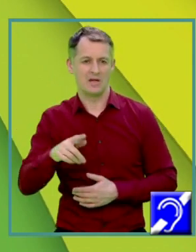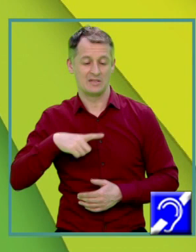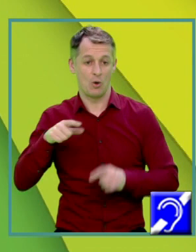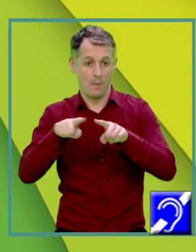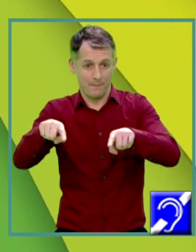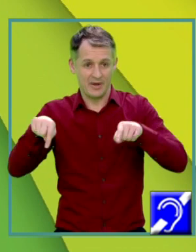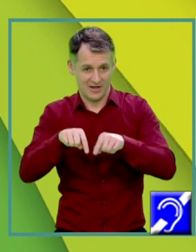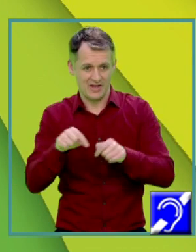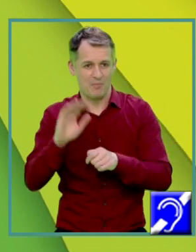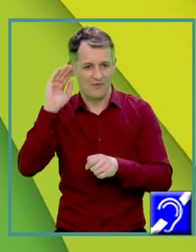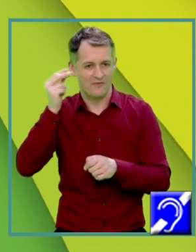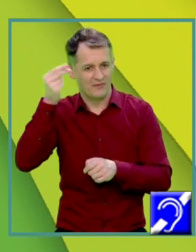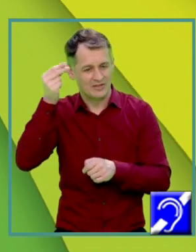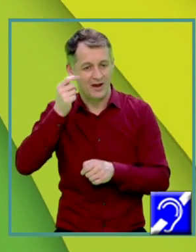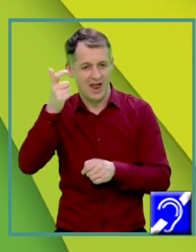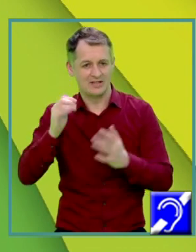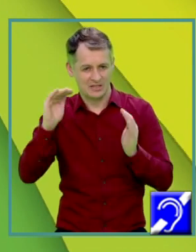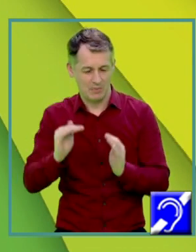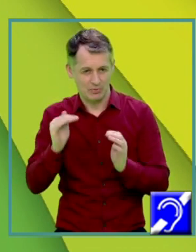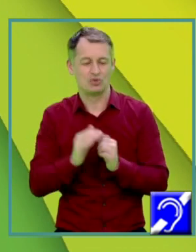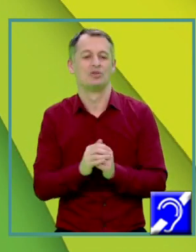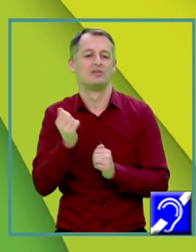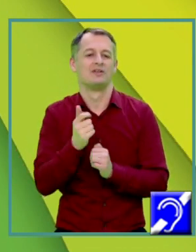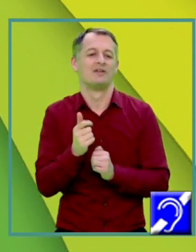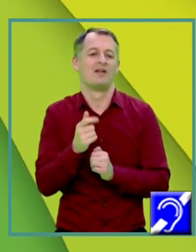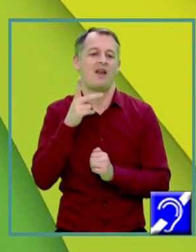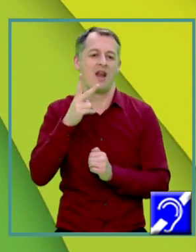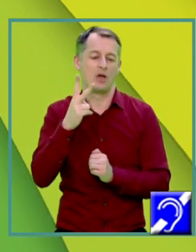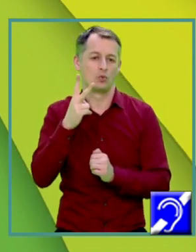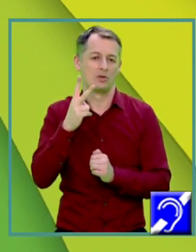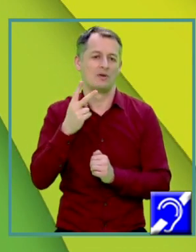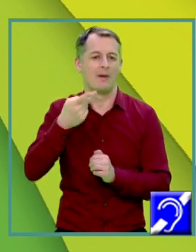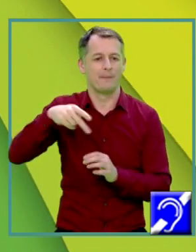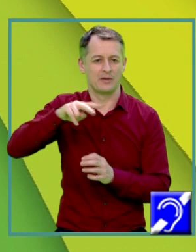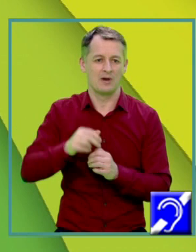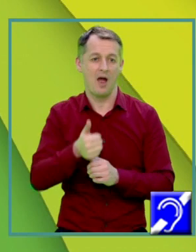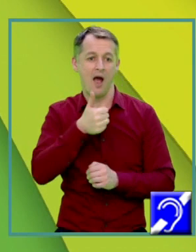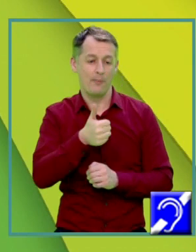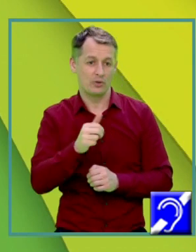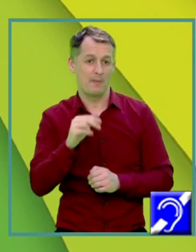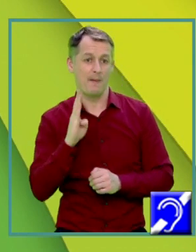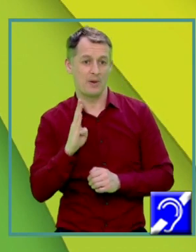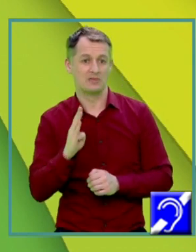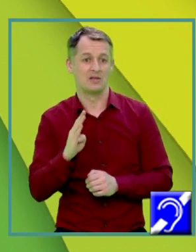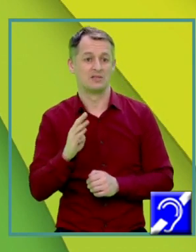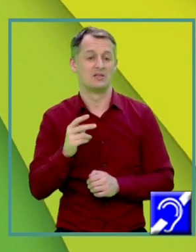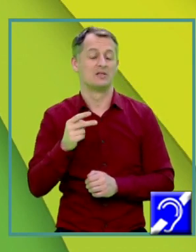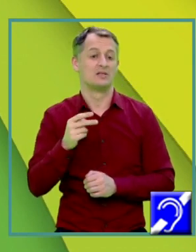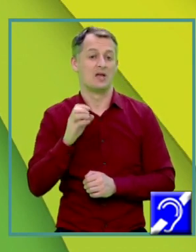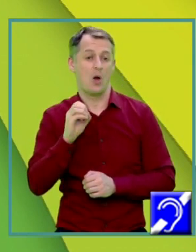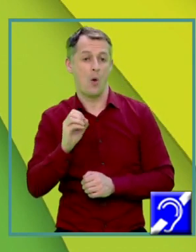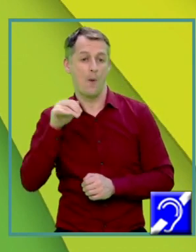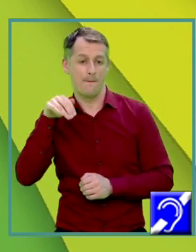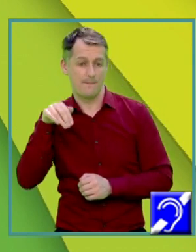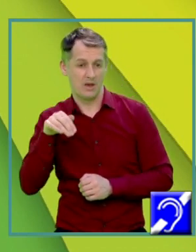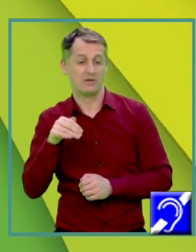mici că aria unui pătrat este latură la pătrat. Apotema bazei este OM, adică latură